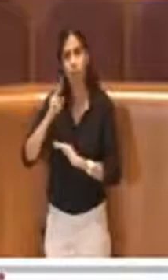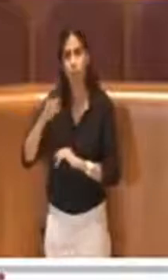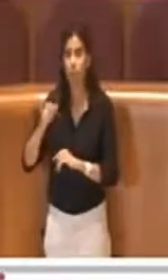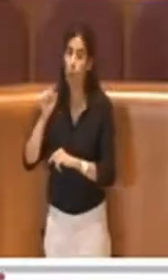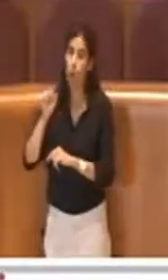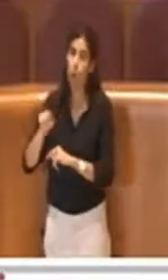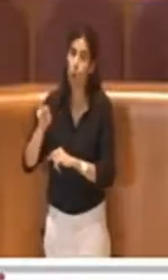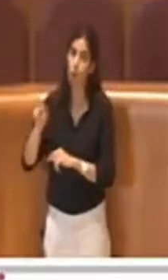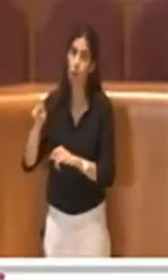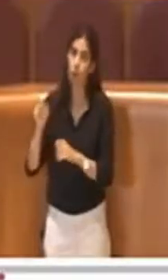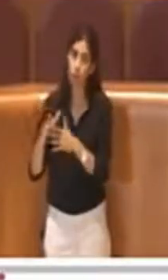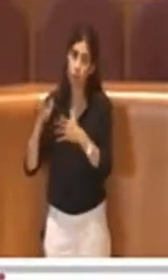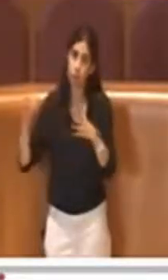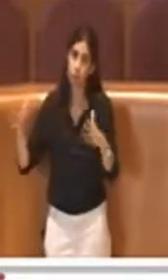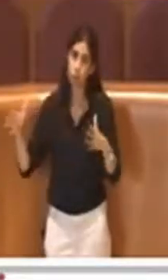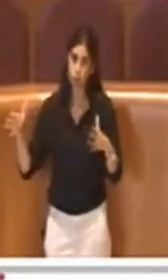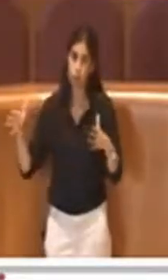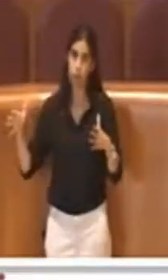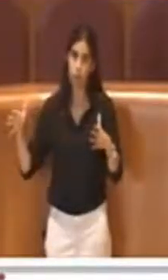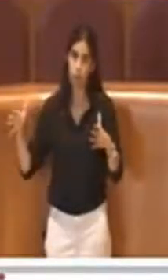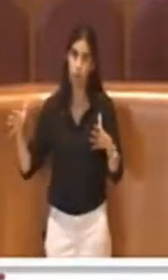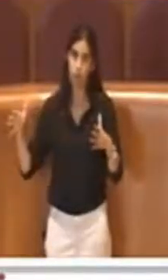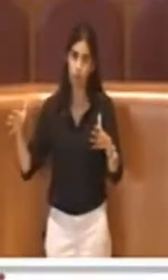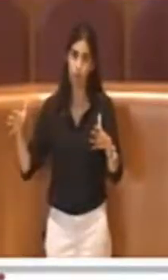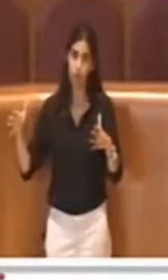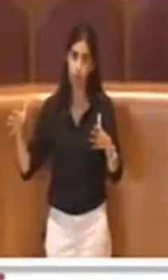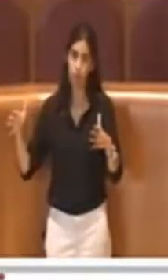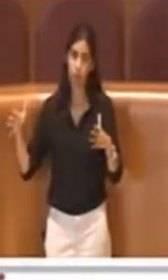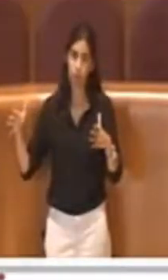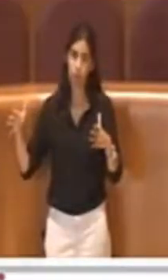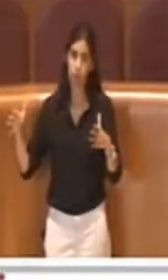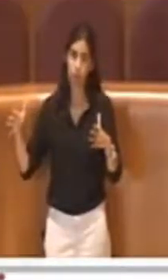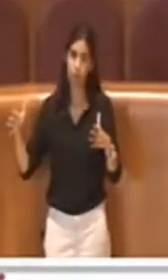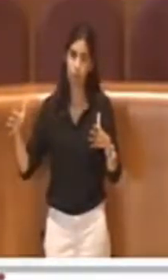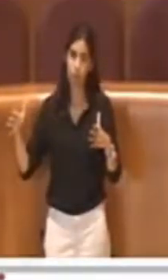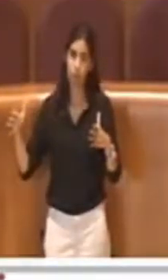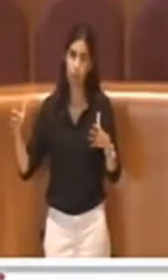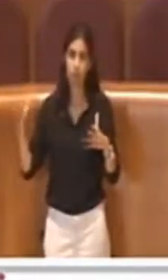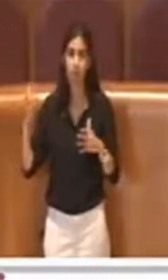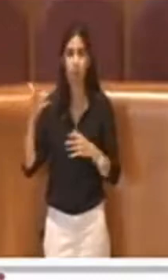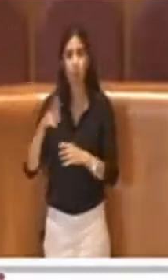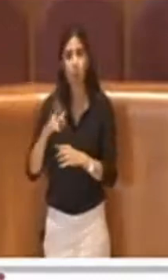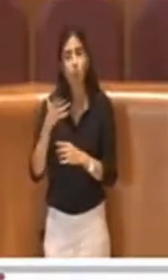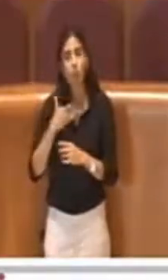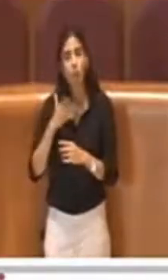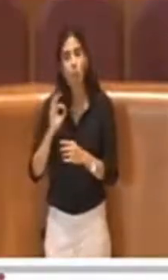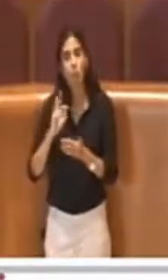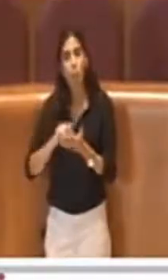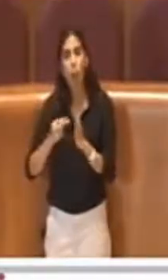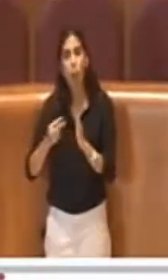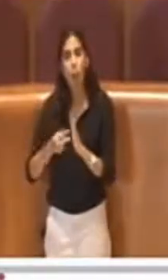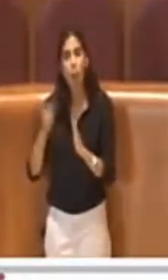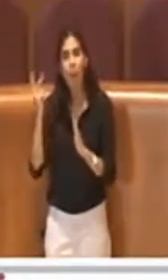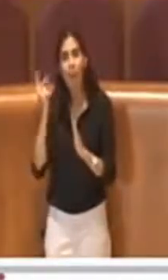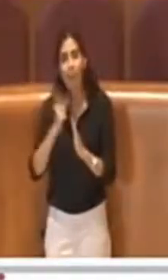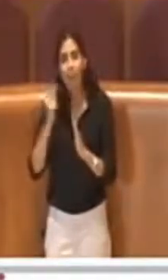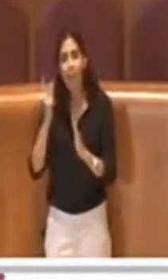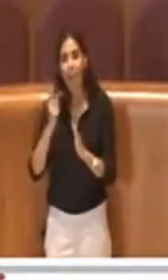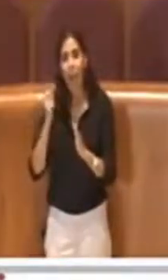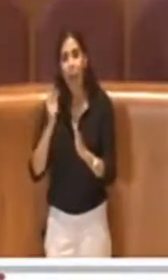sostanziale, perché poi c'è una variante sostanziale da affrontare, perciò